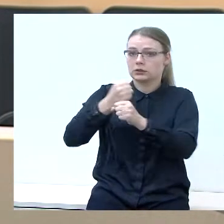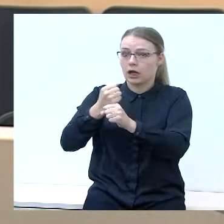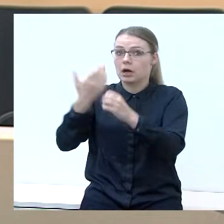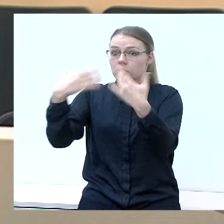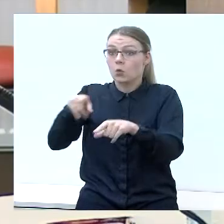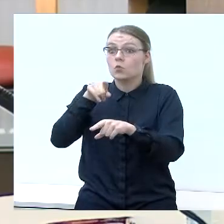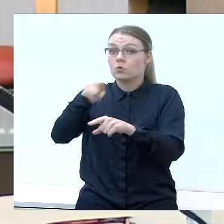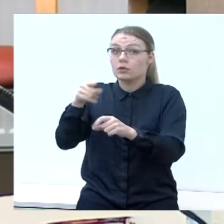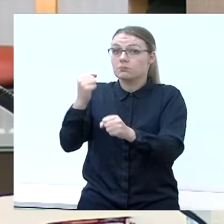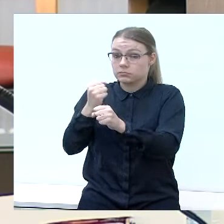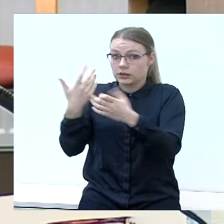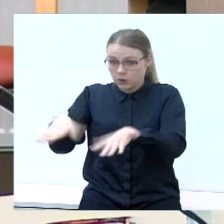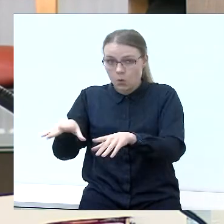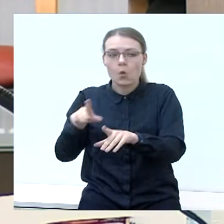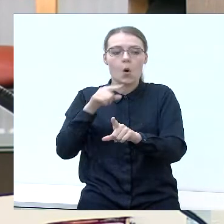kokius darbus pasisavino?